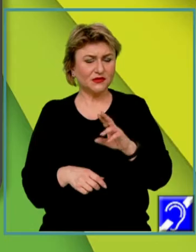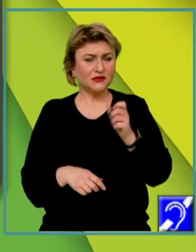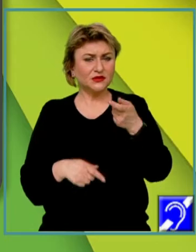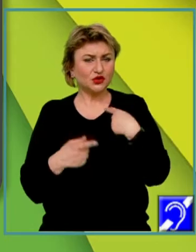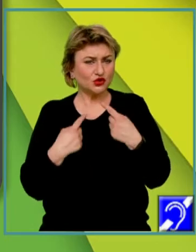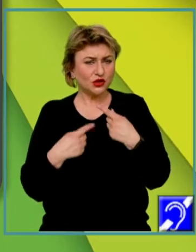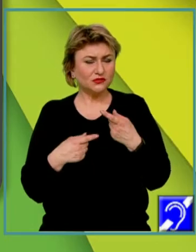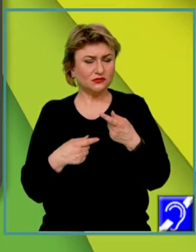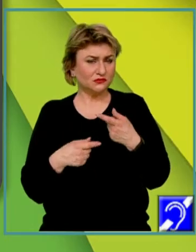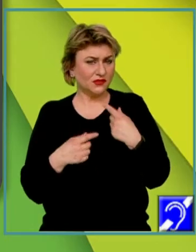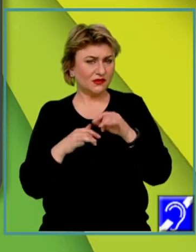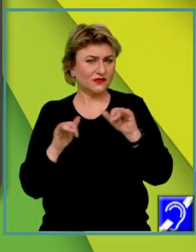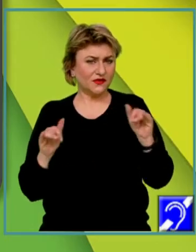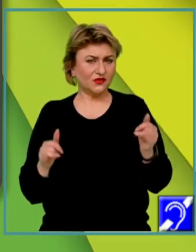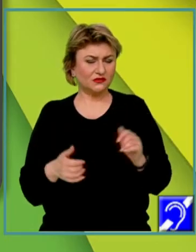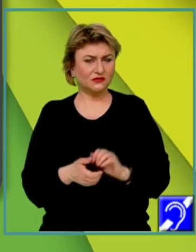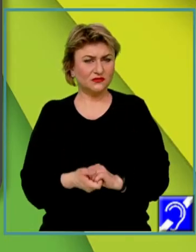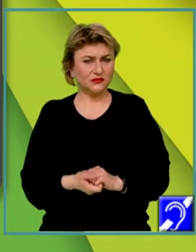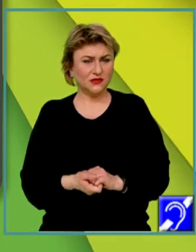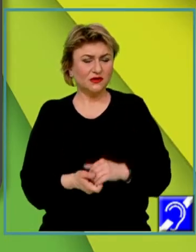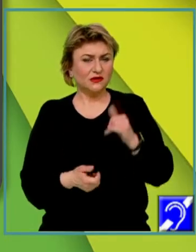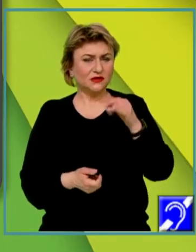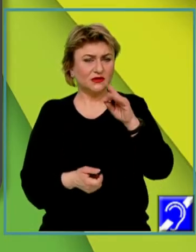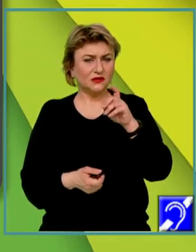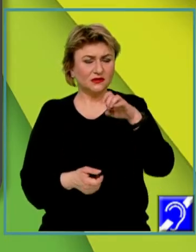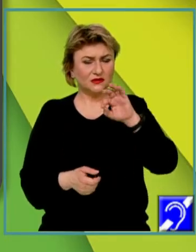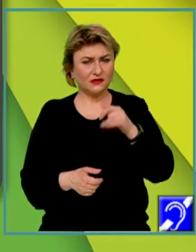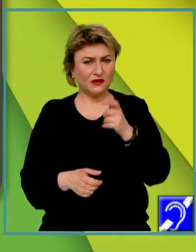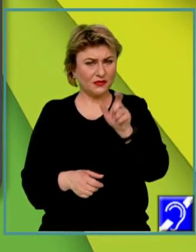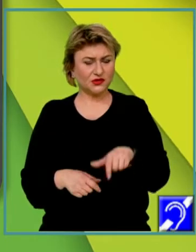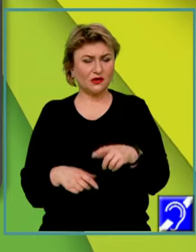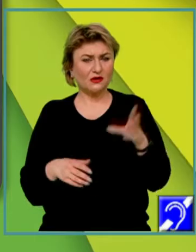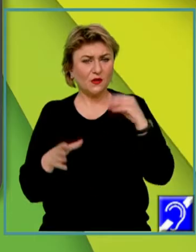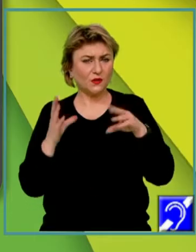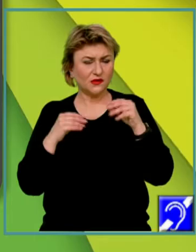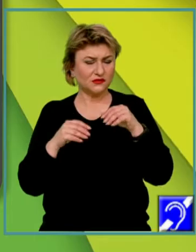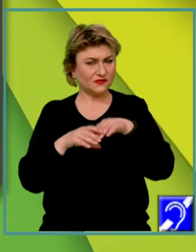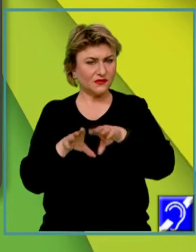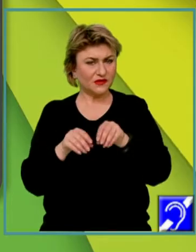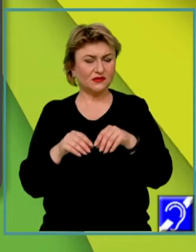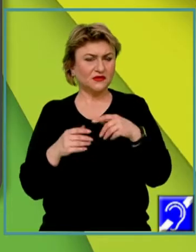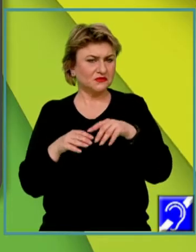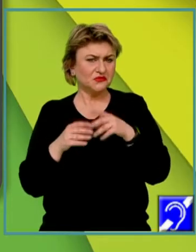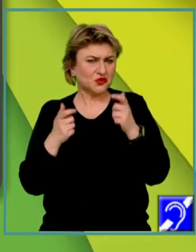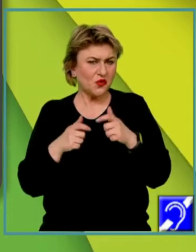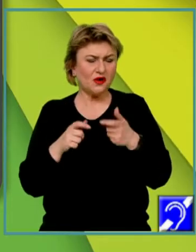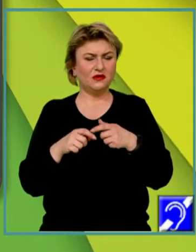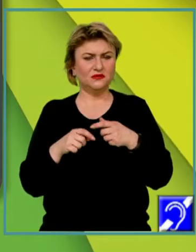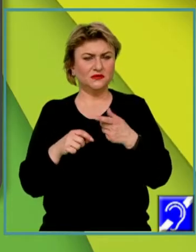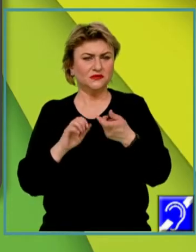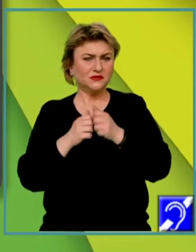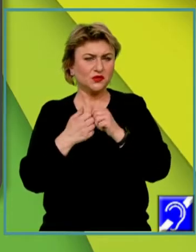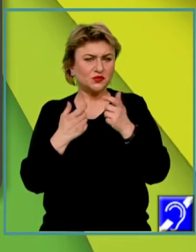care individul își dezvoltă identitatea personală, asimilează din familie, de la școală sau alte instituții,